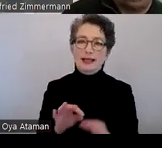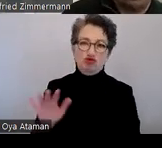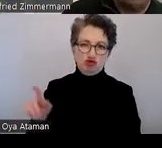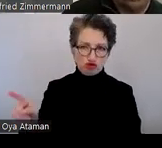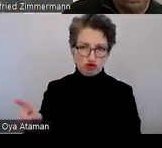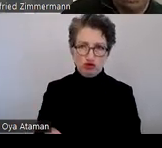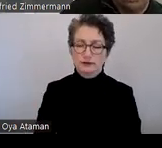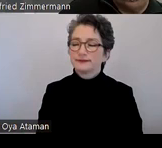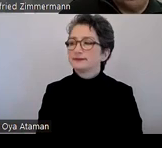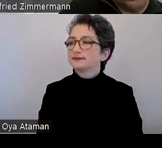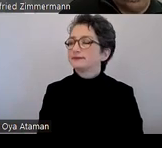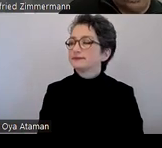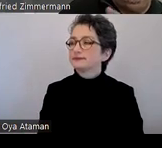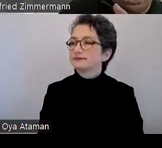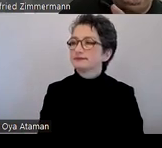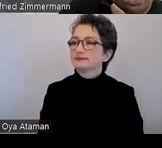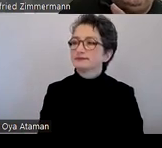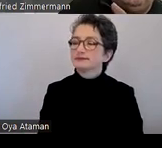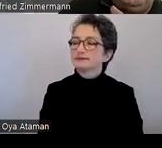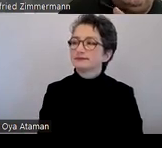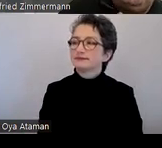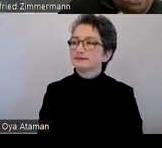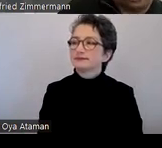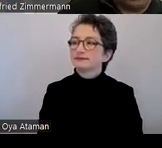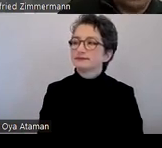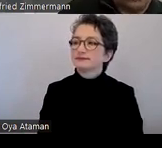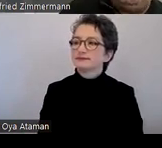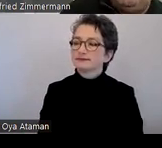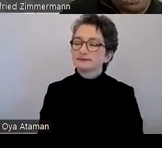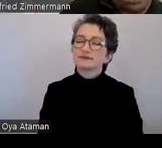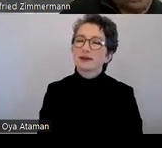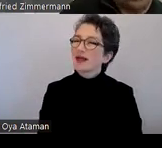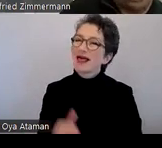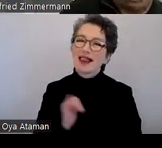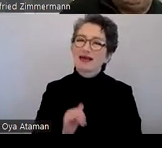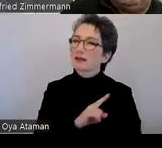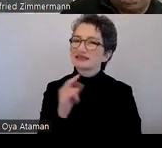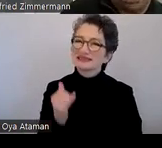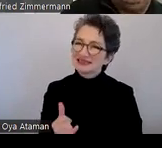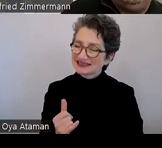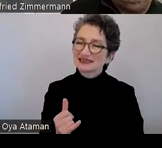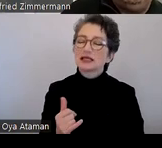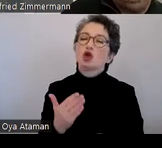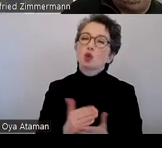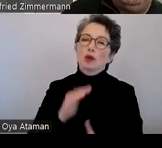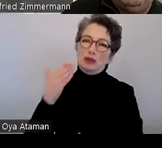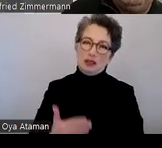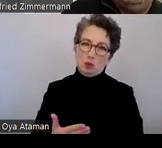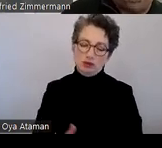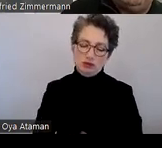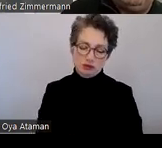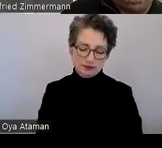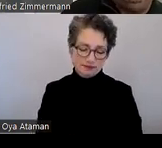hier verlinkt und es ist nur leider für Windows. Also da, wenn man